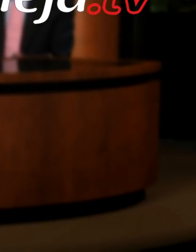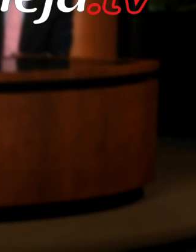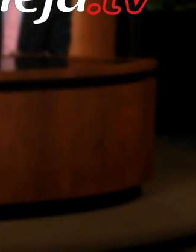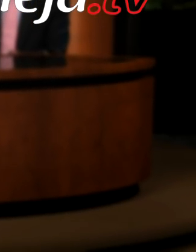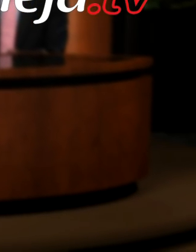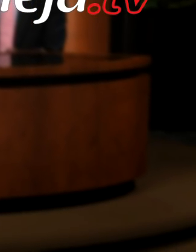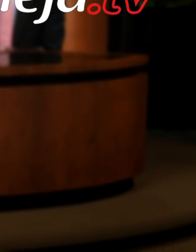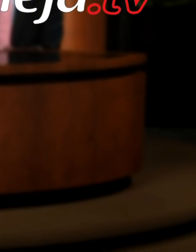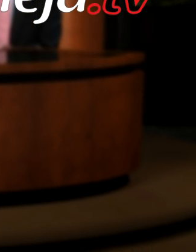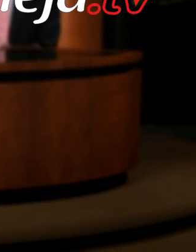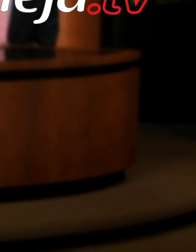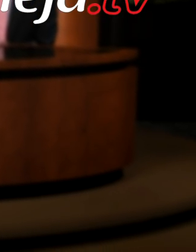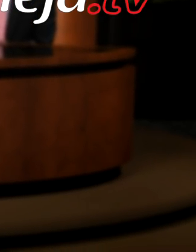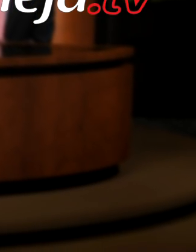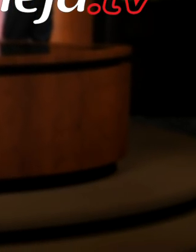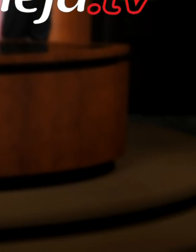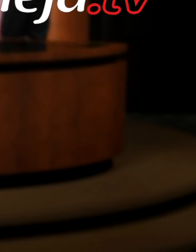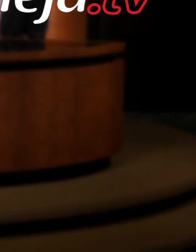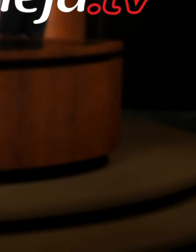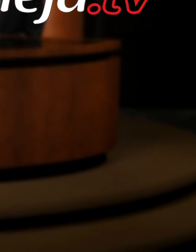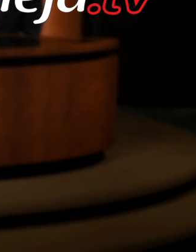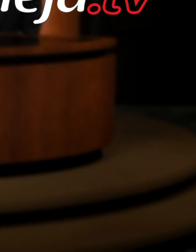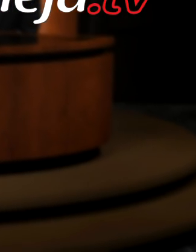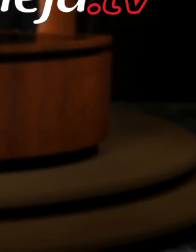Muzyka Muzyka